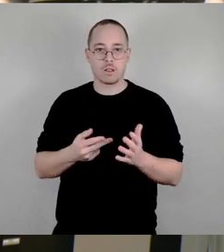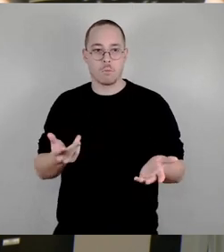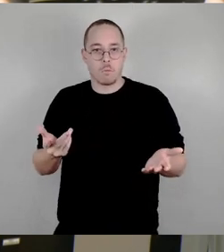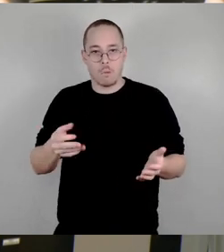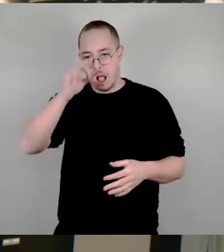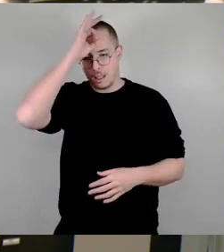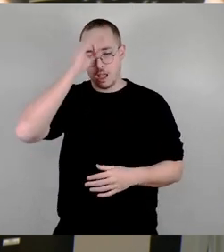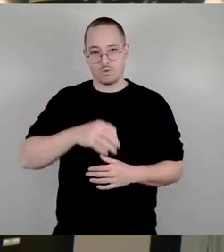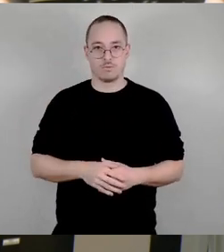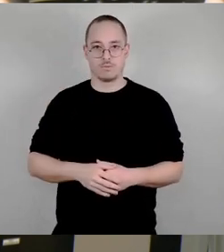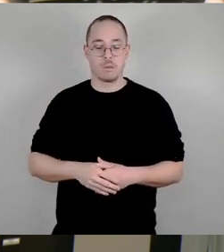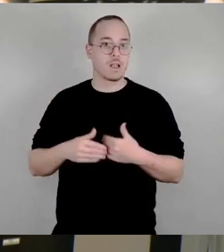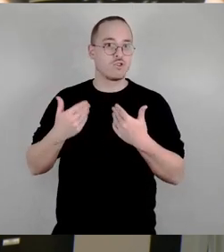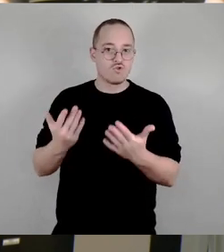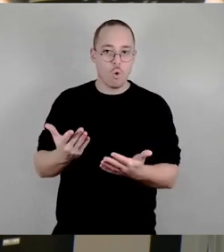würdig in der Debatte.